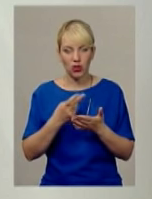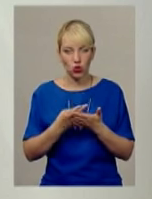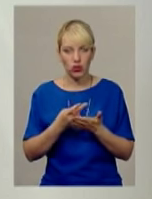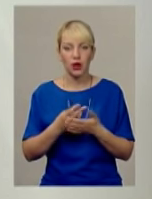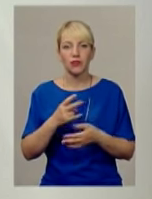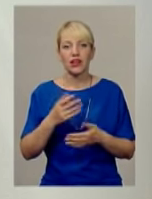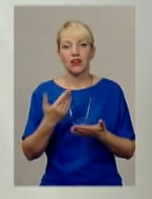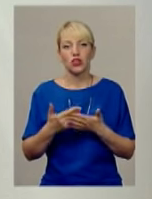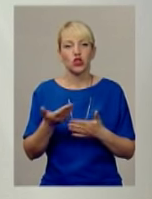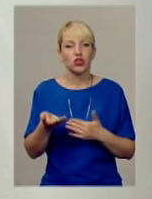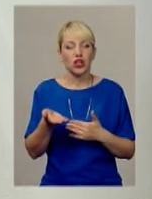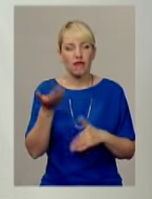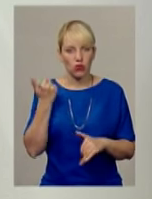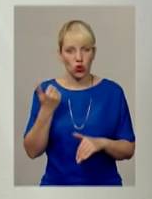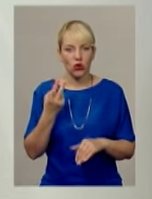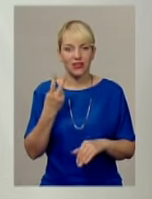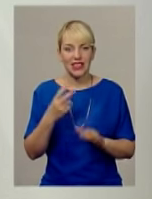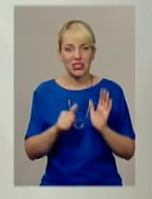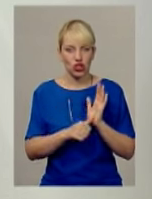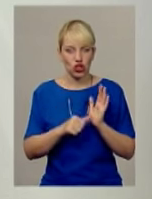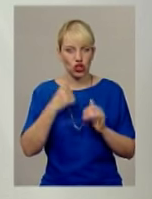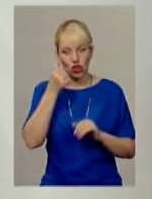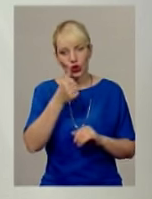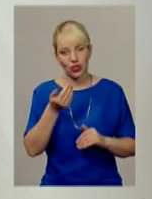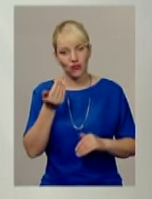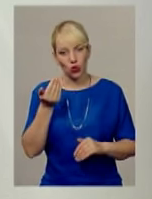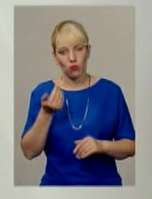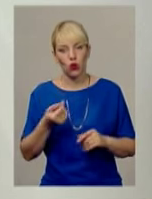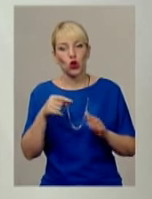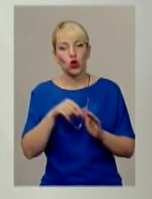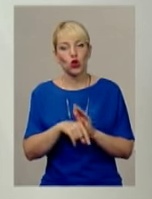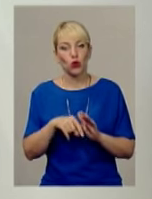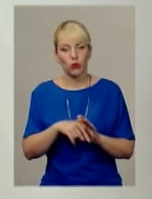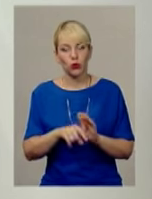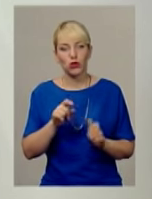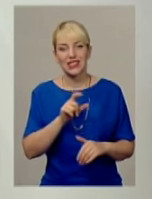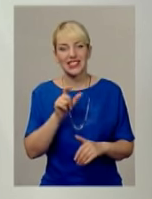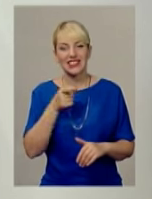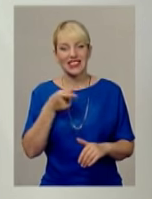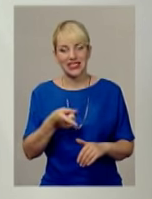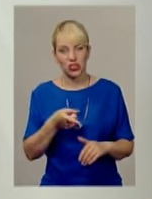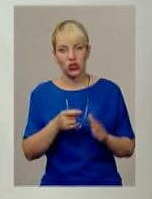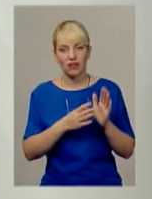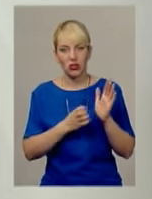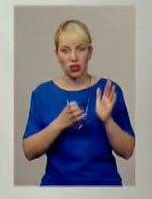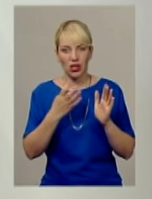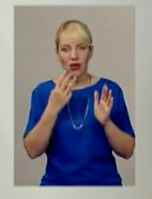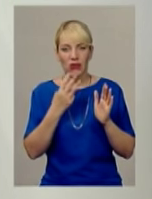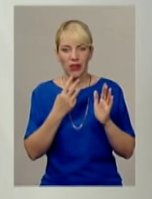майже 26 років тому, тобто з 1989